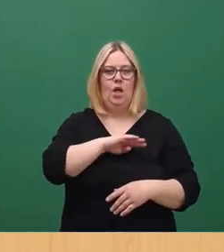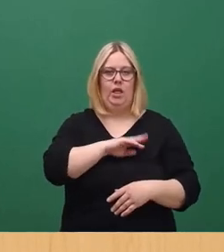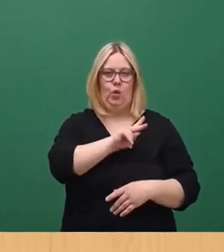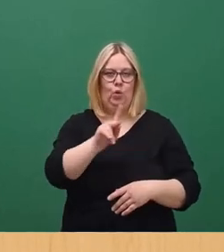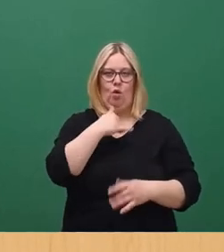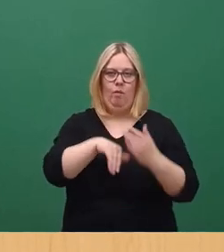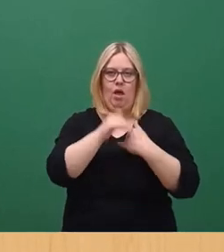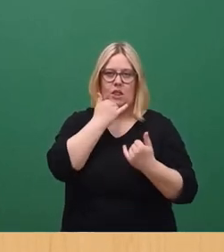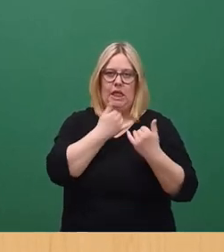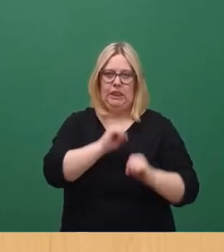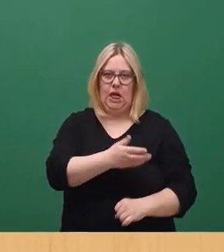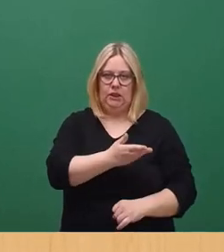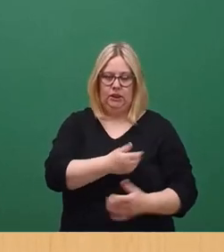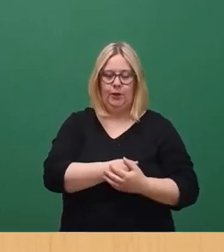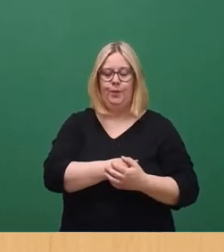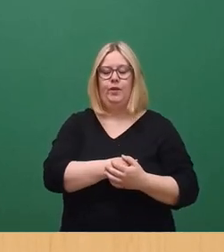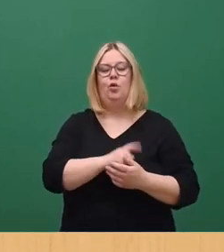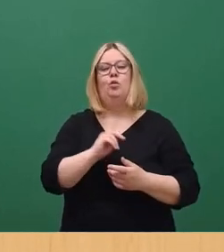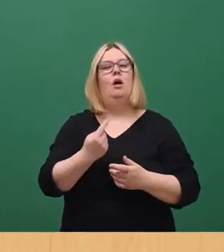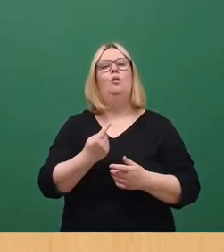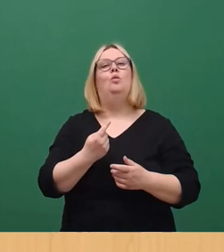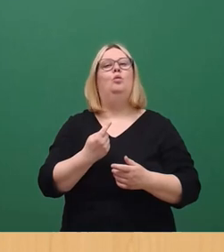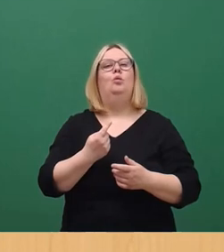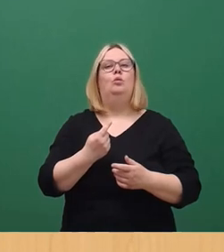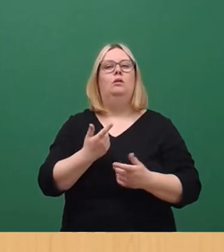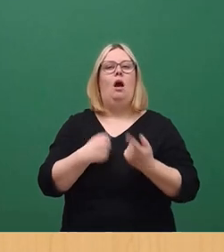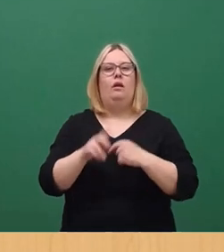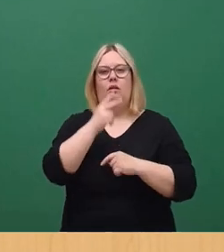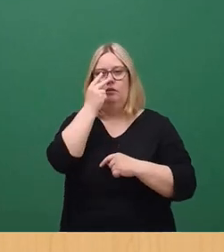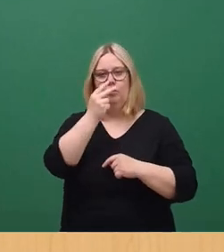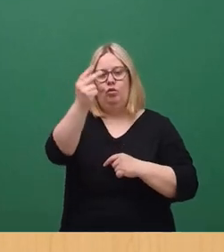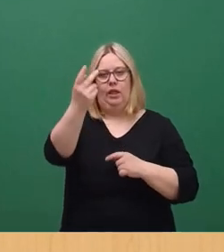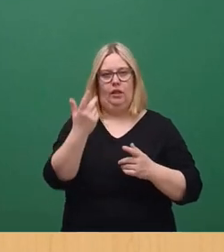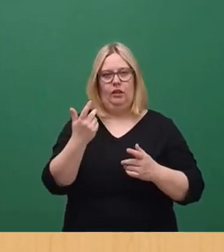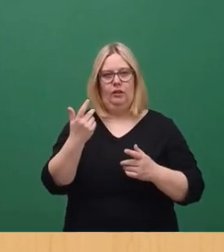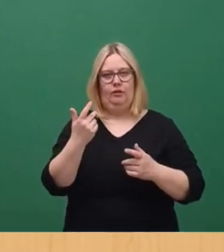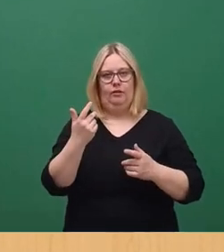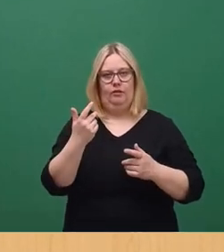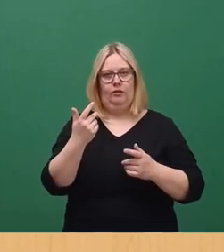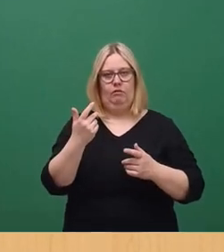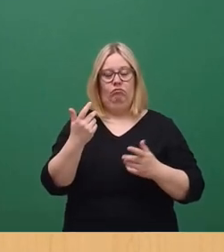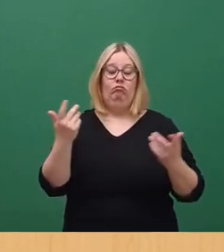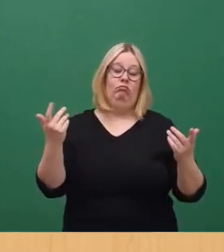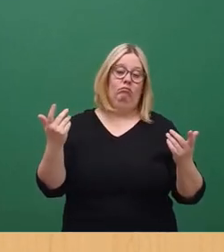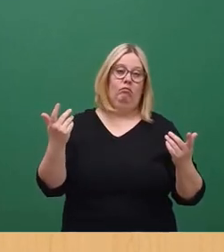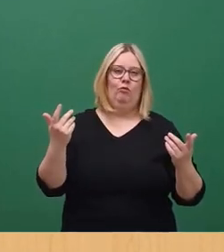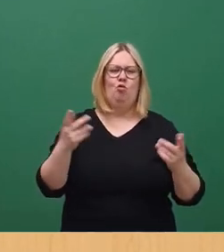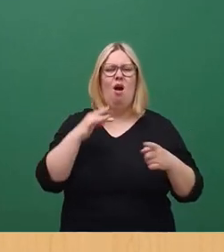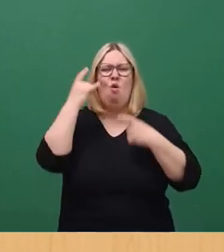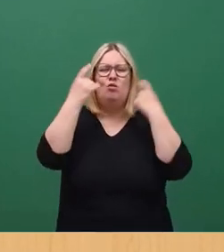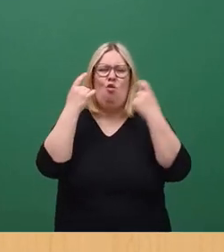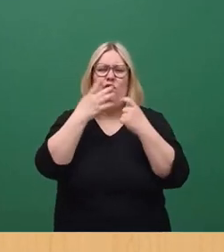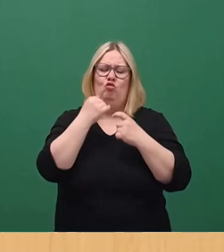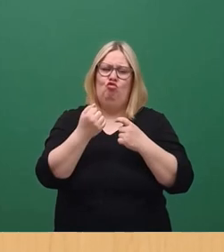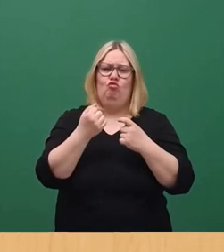Und ich will noch einen Blick in die Zukunft wagen und auch so ein bisschen die Sorge nehmen, dass